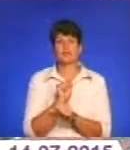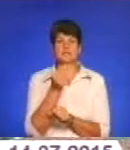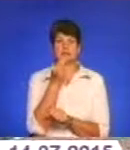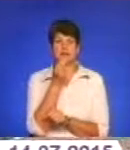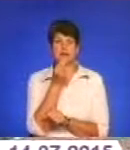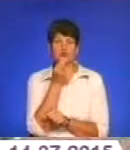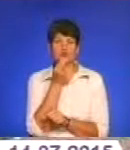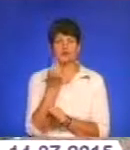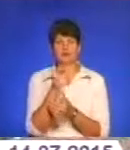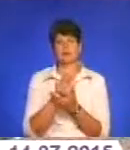і рухатись далі. Дякую